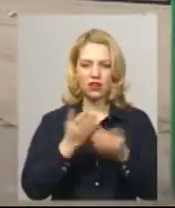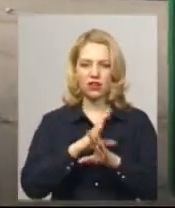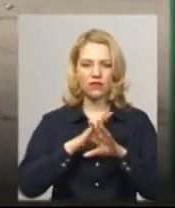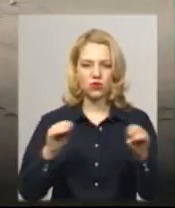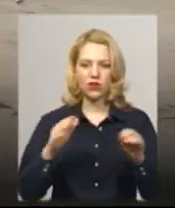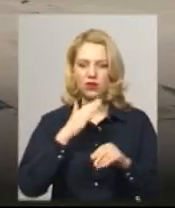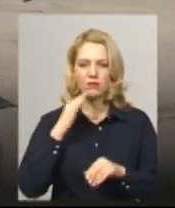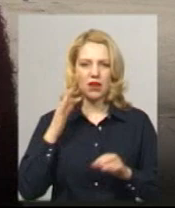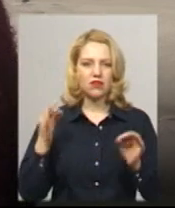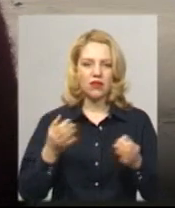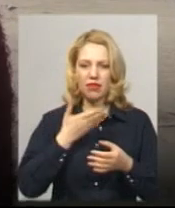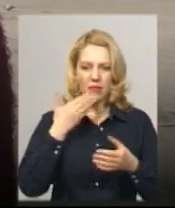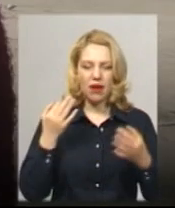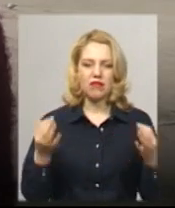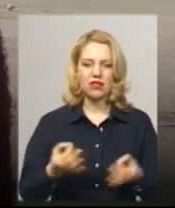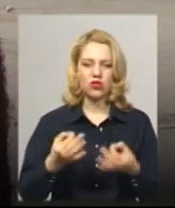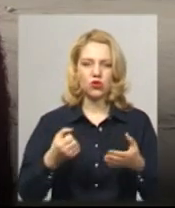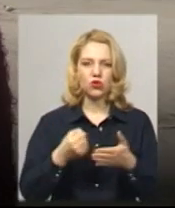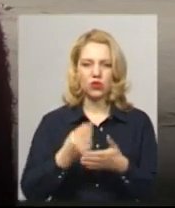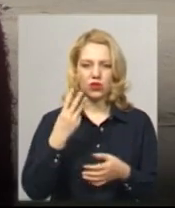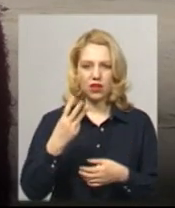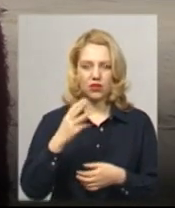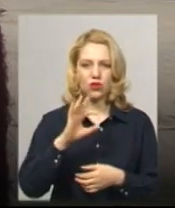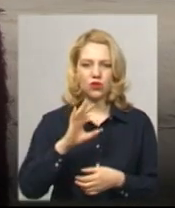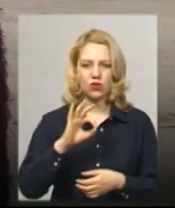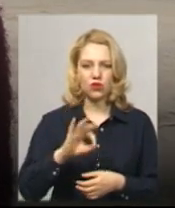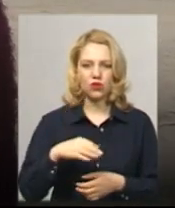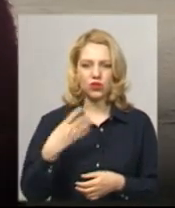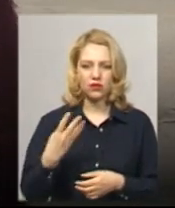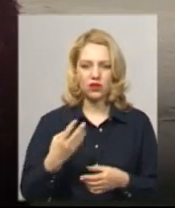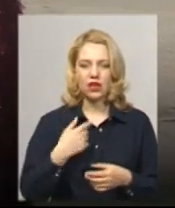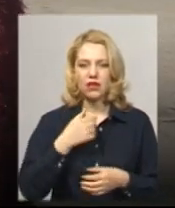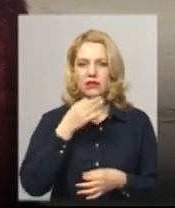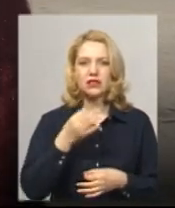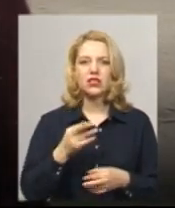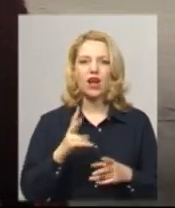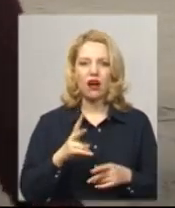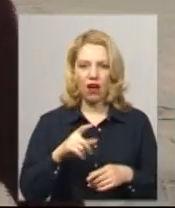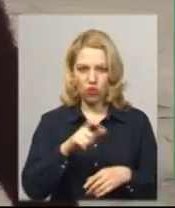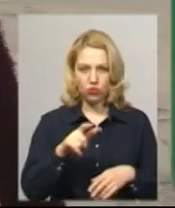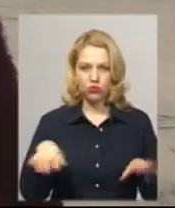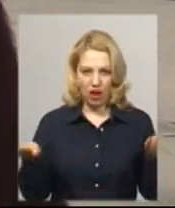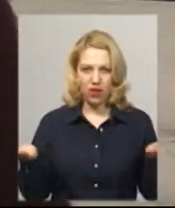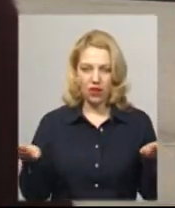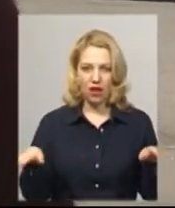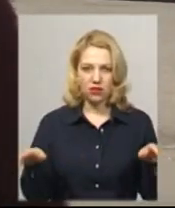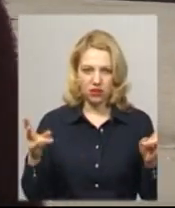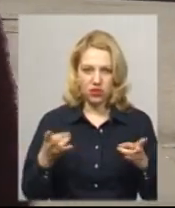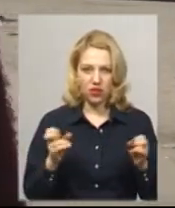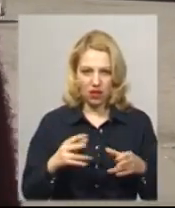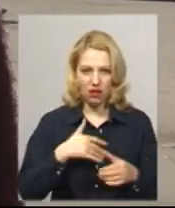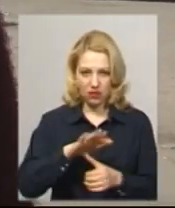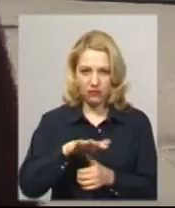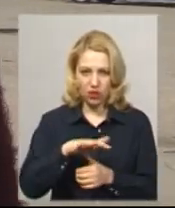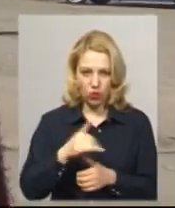нема нічого. До 3-го, поки місяця, до 3-го, 4-го. Так скажіть, а що, люди повинні літати літаком чи що? Приватних літаків немає.